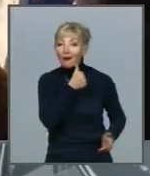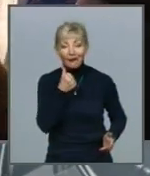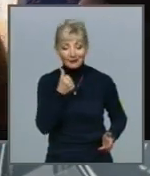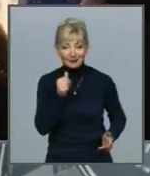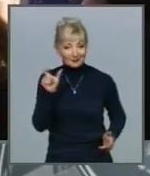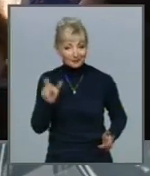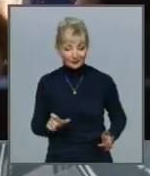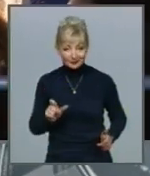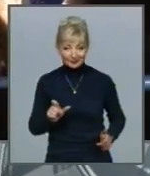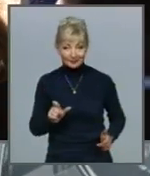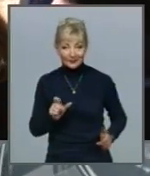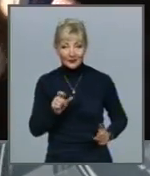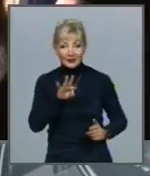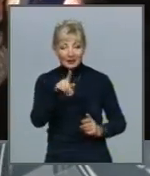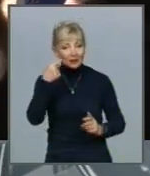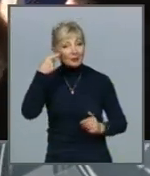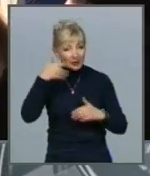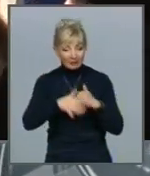відбувають реальні справи